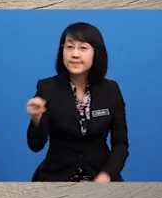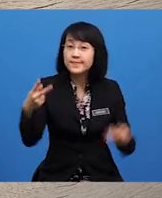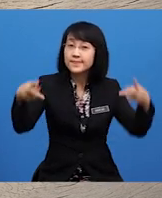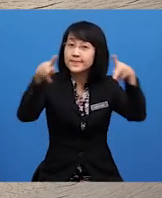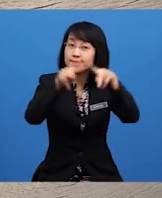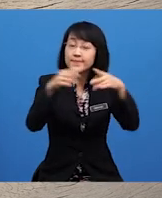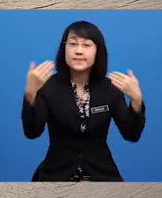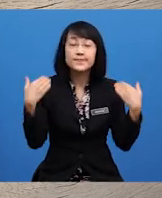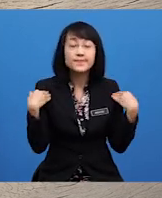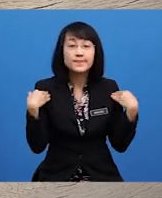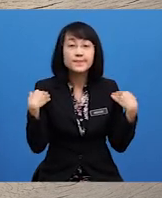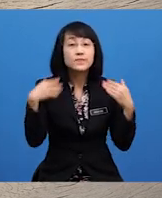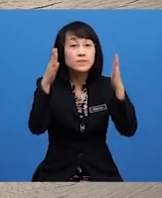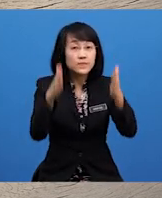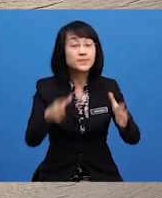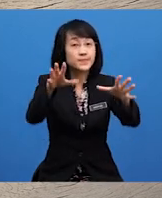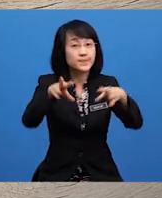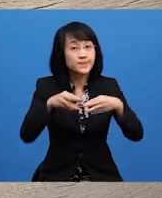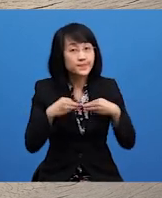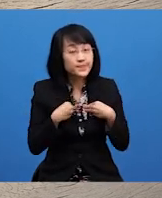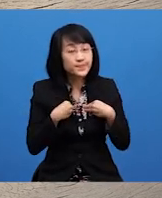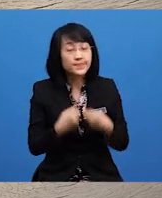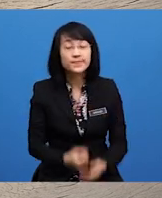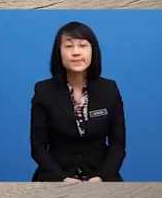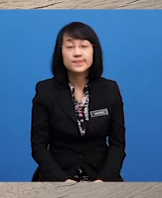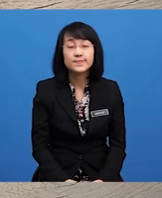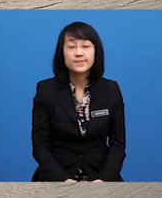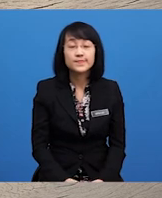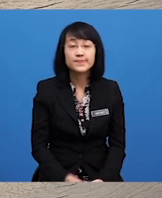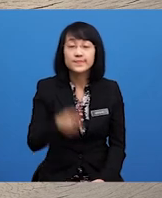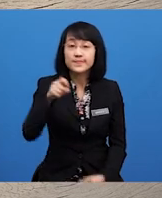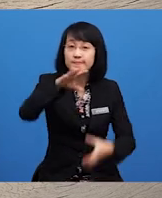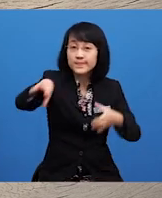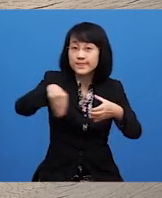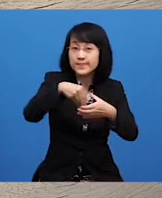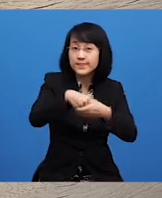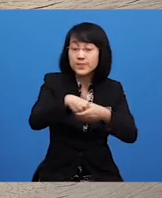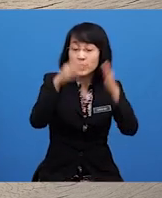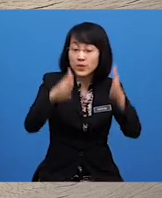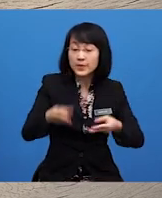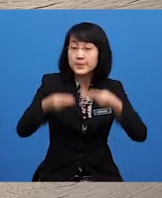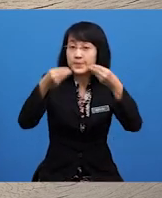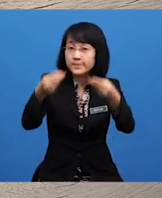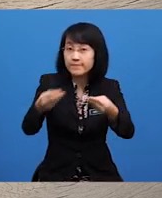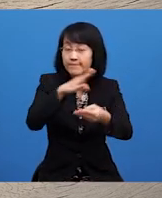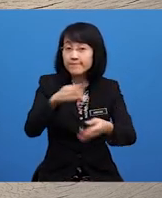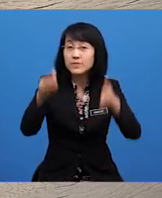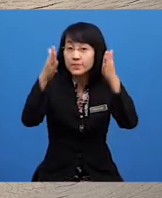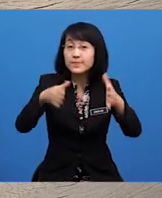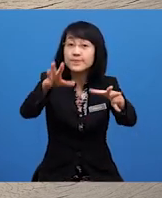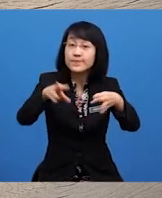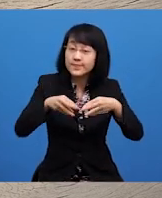ada penerima Ia perlu membabitkan pemberi dan penerima